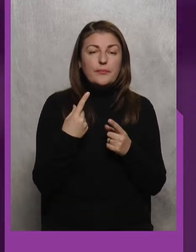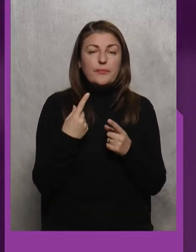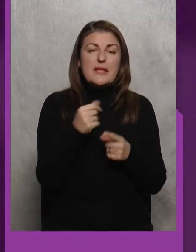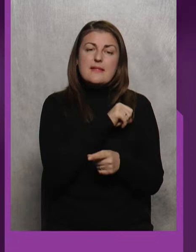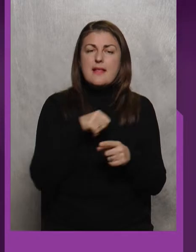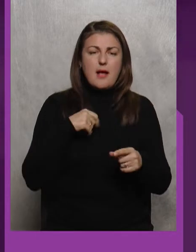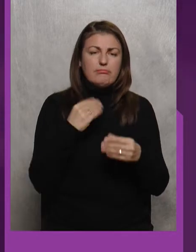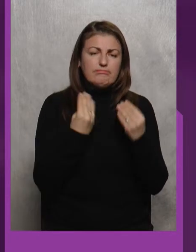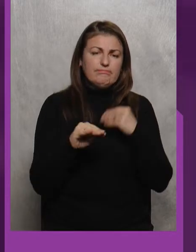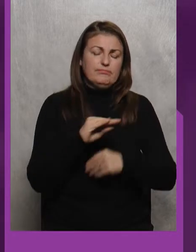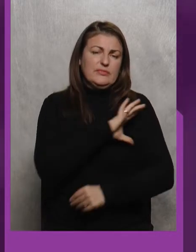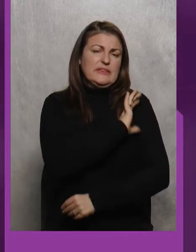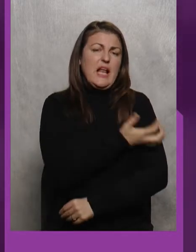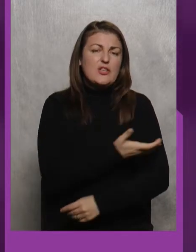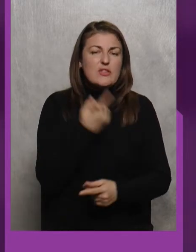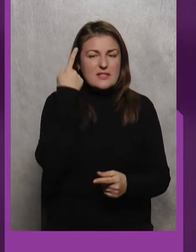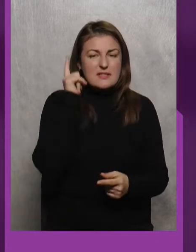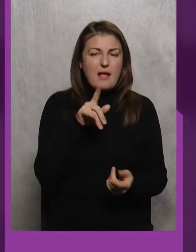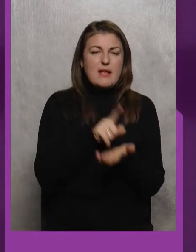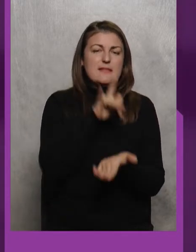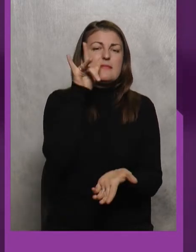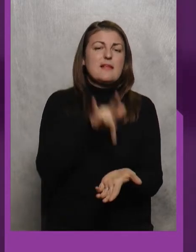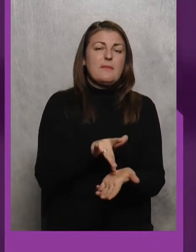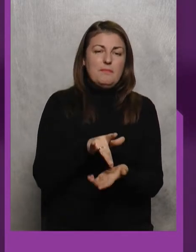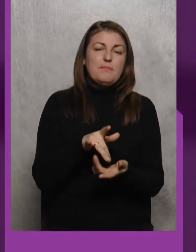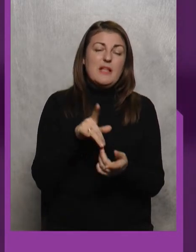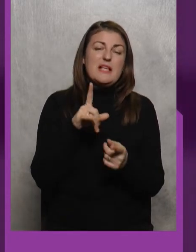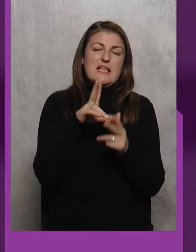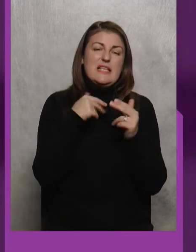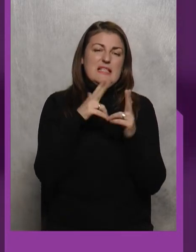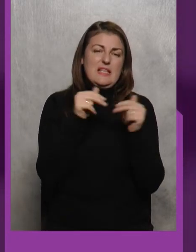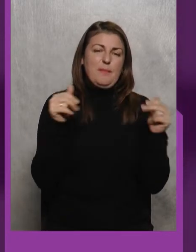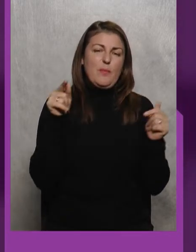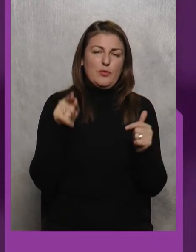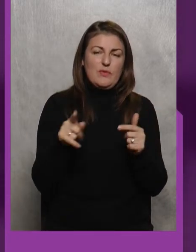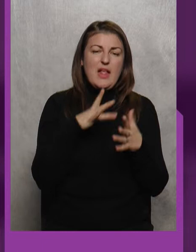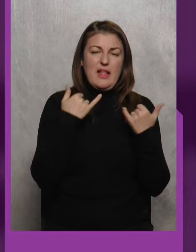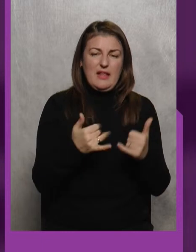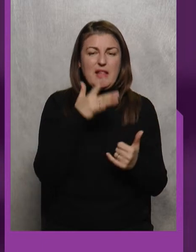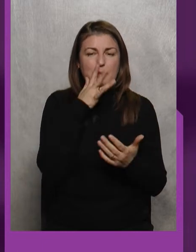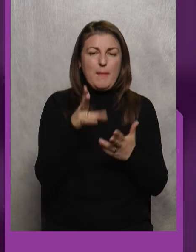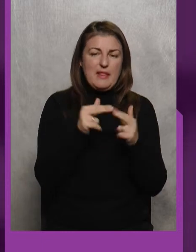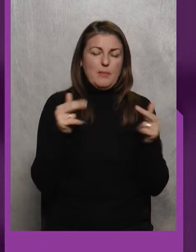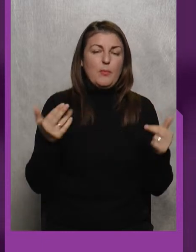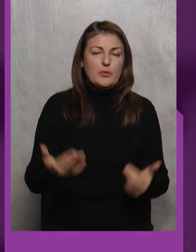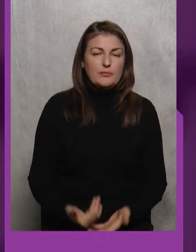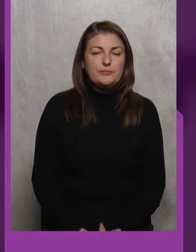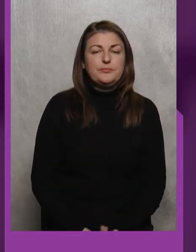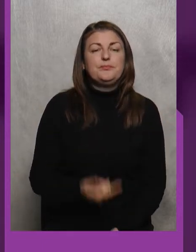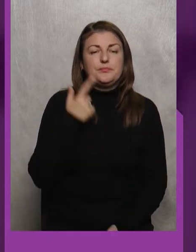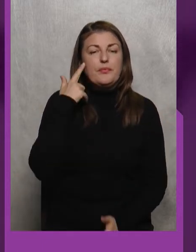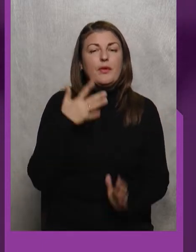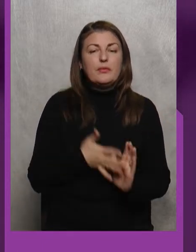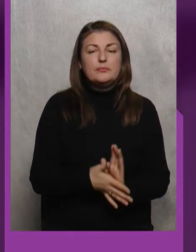Найсильніша? Зараз Дніпропетровська На даний момент Зрозуміло